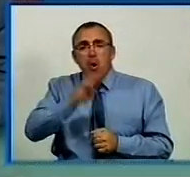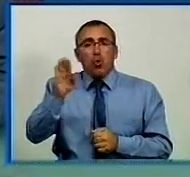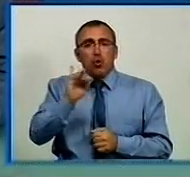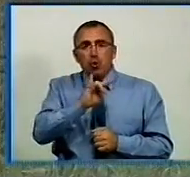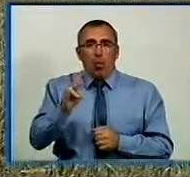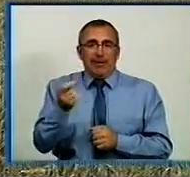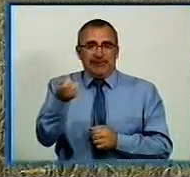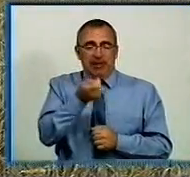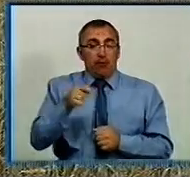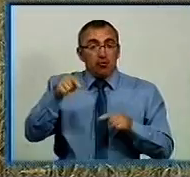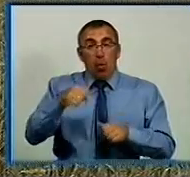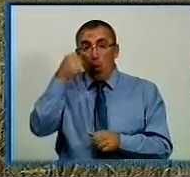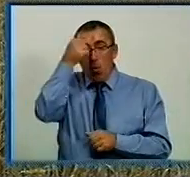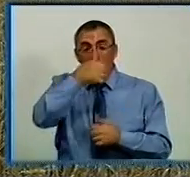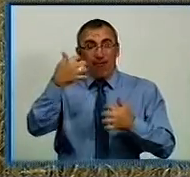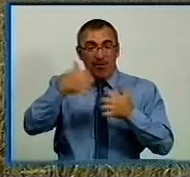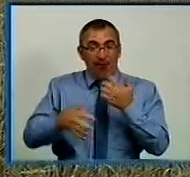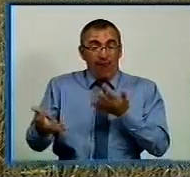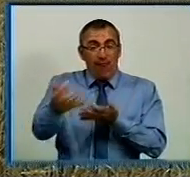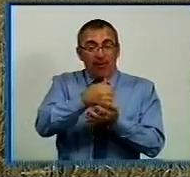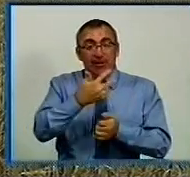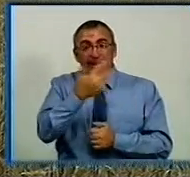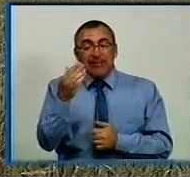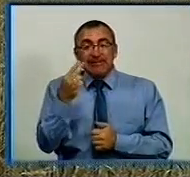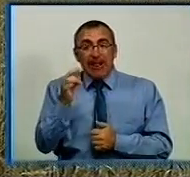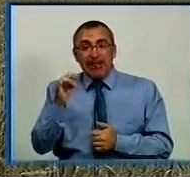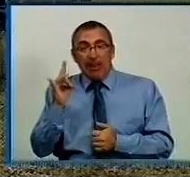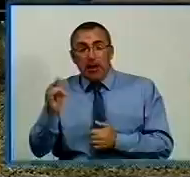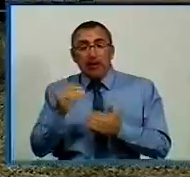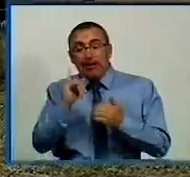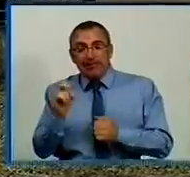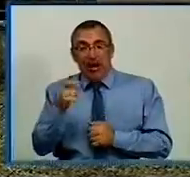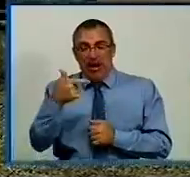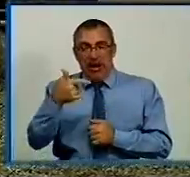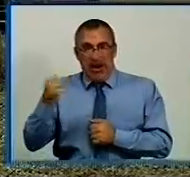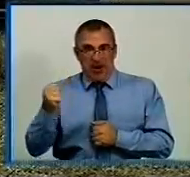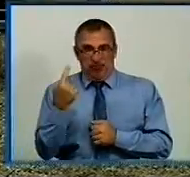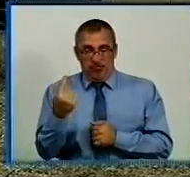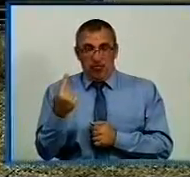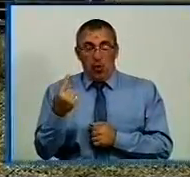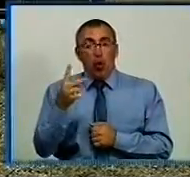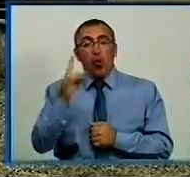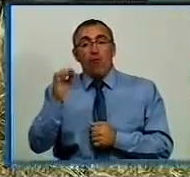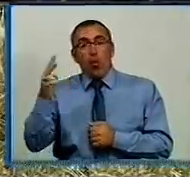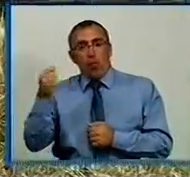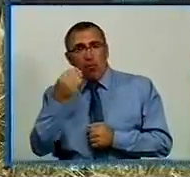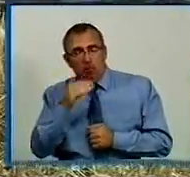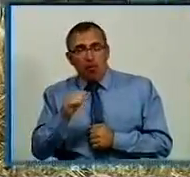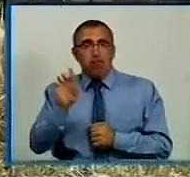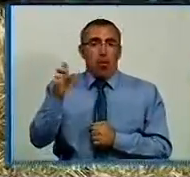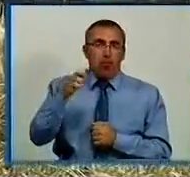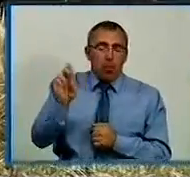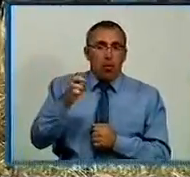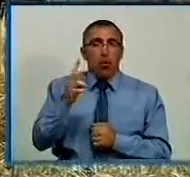зернових. Цього року середня урожайність – 33 центнери з гектара. Найкращий урожай в Новгородківському, Бобринецькому,